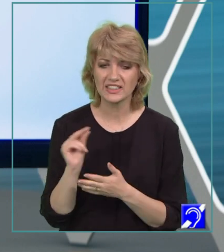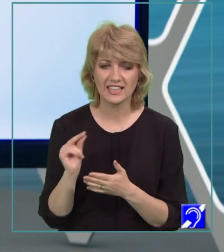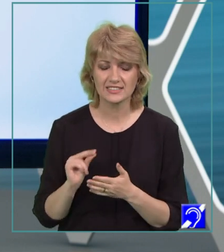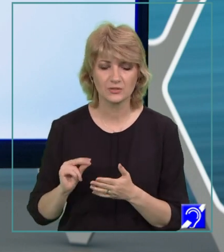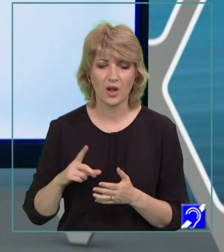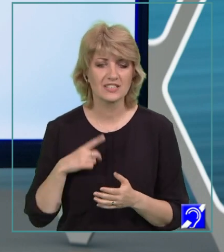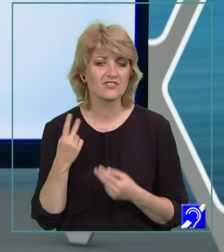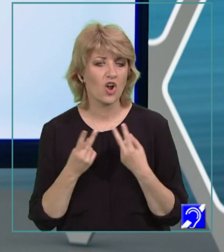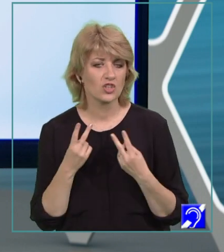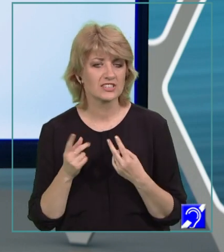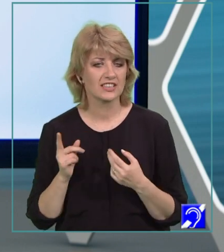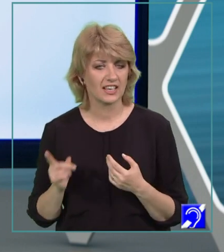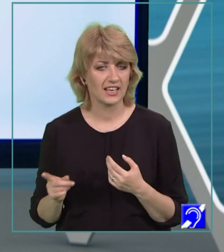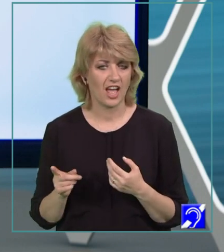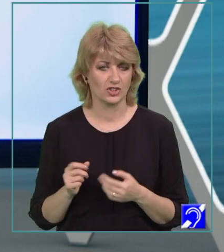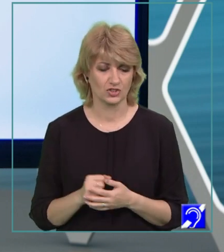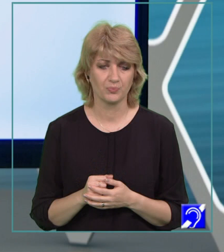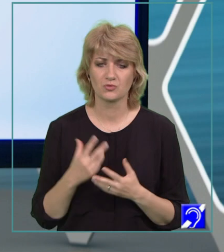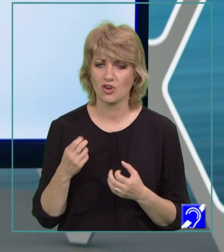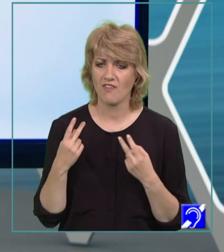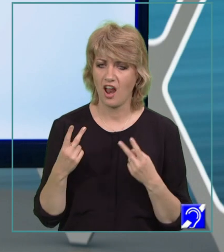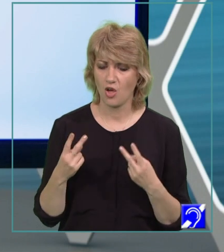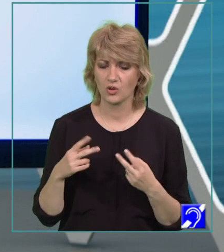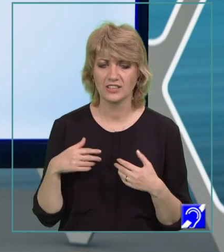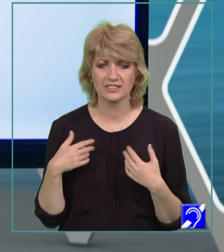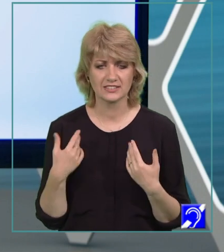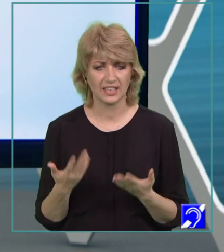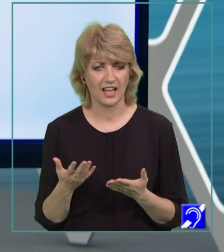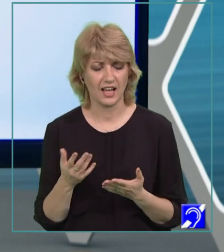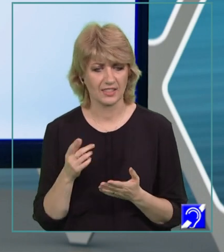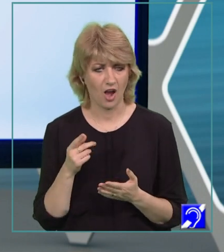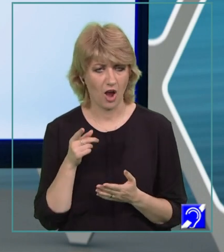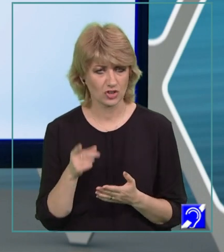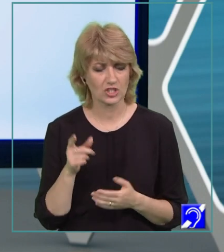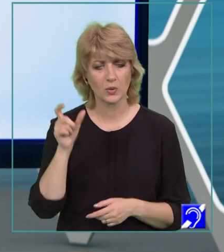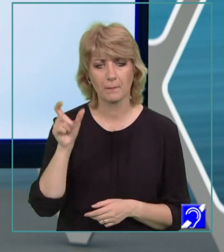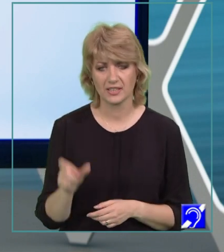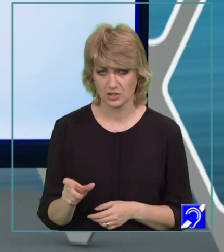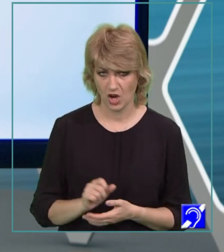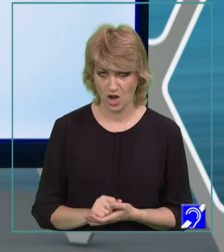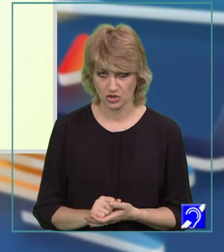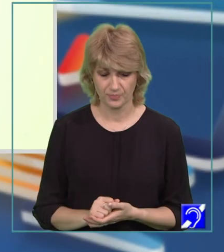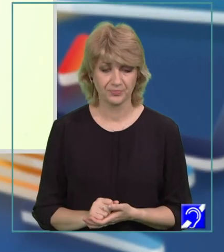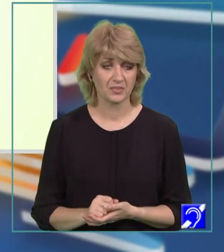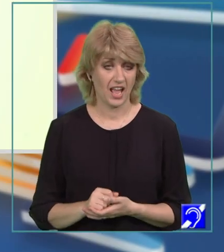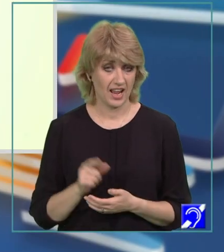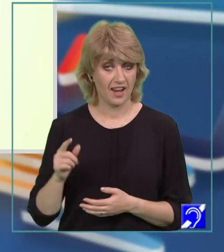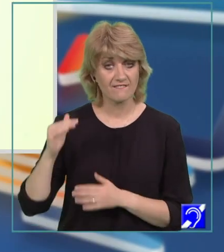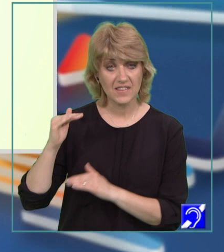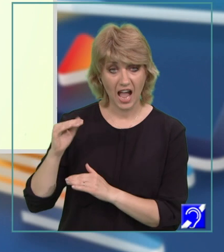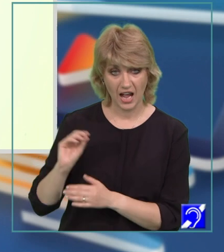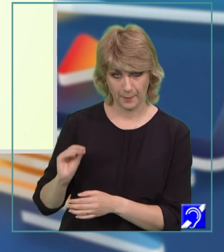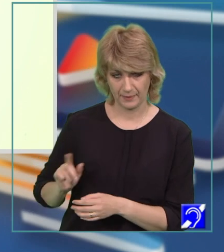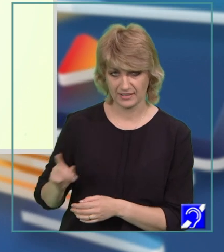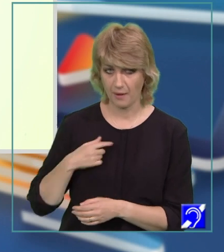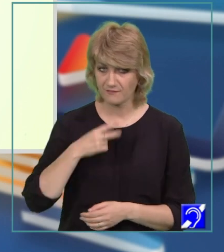folosite în textul nostru? Ce valorii se pot atribui acestui personaj? În fragment am